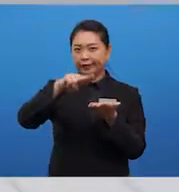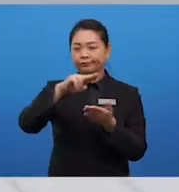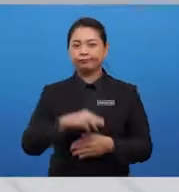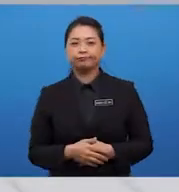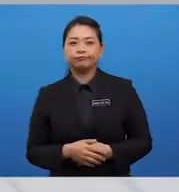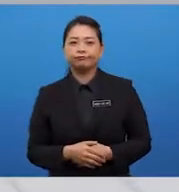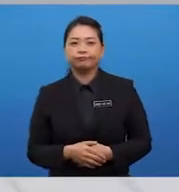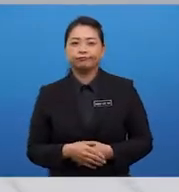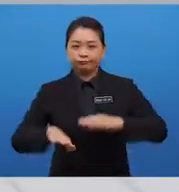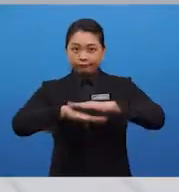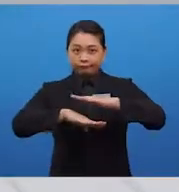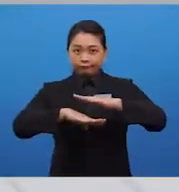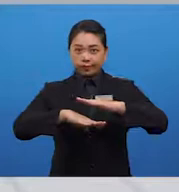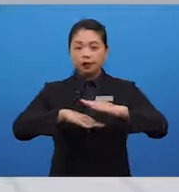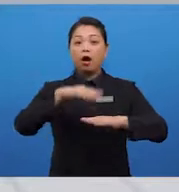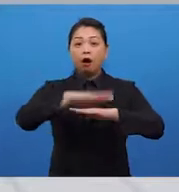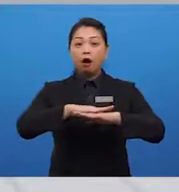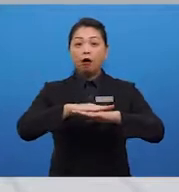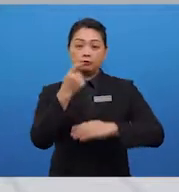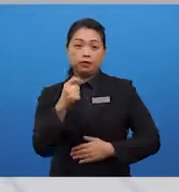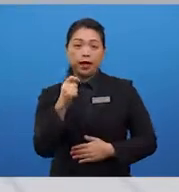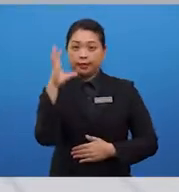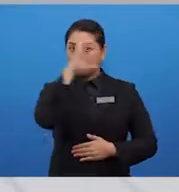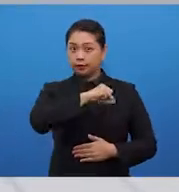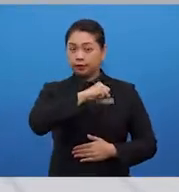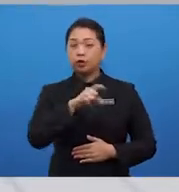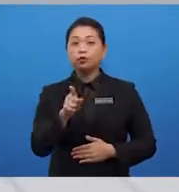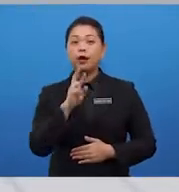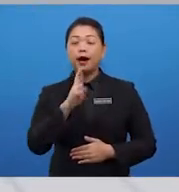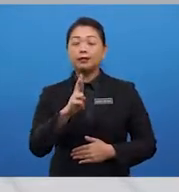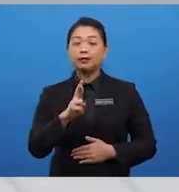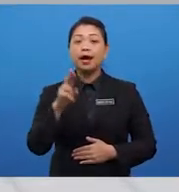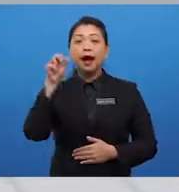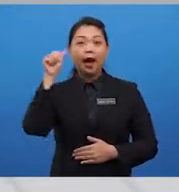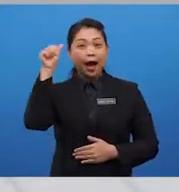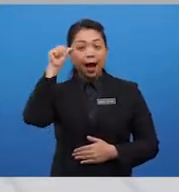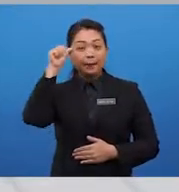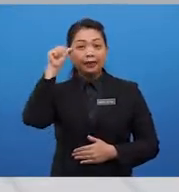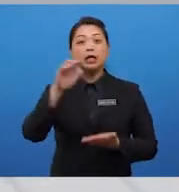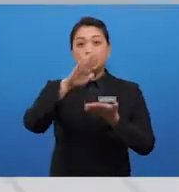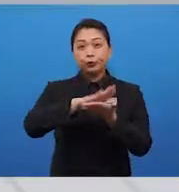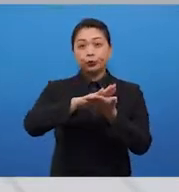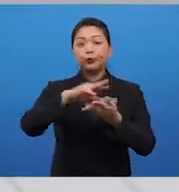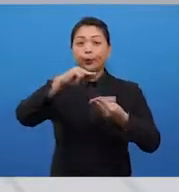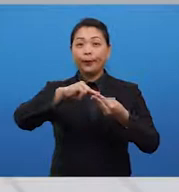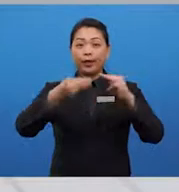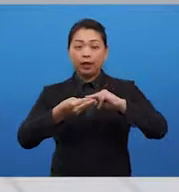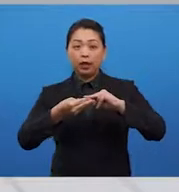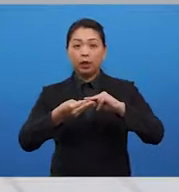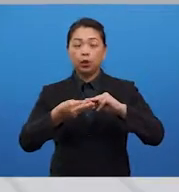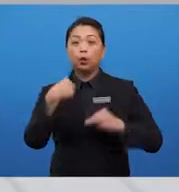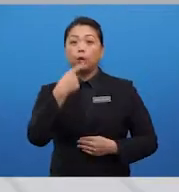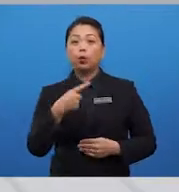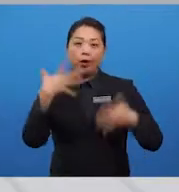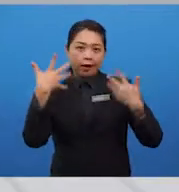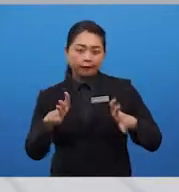Based on the assumption that you are Armani's schoolmate who had attended the camp, you